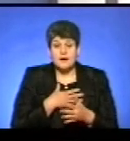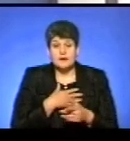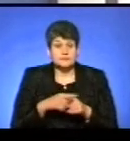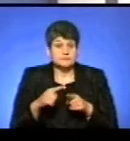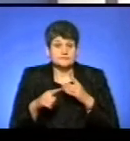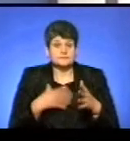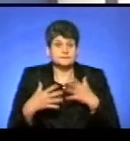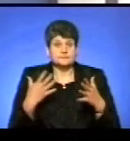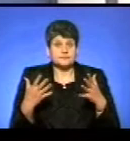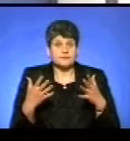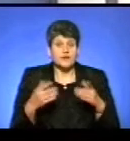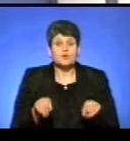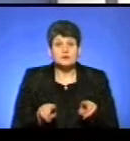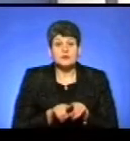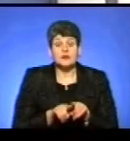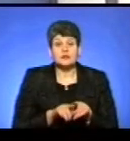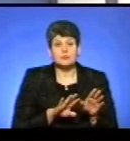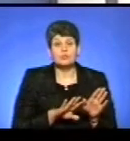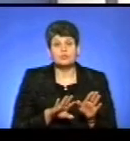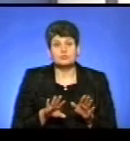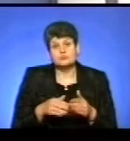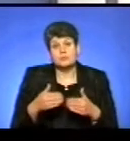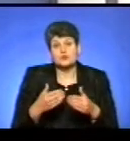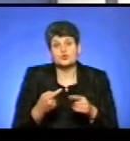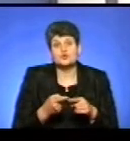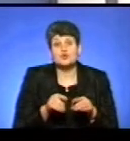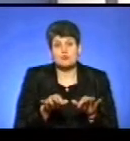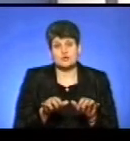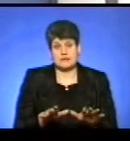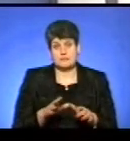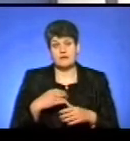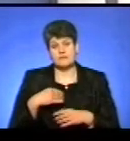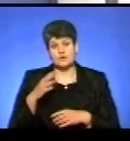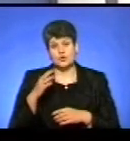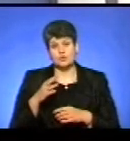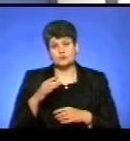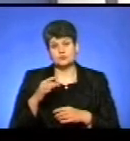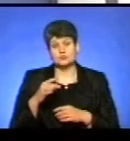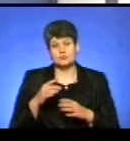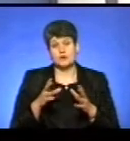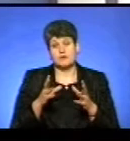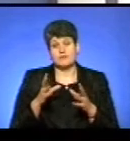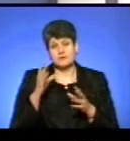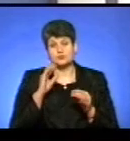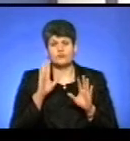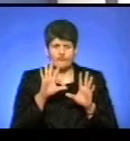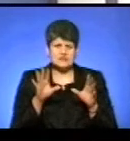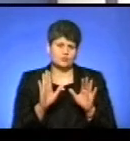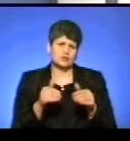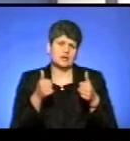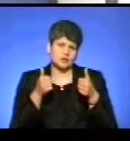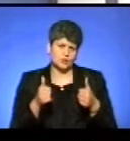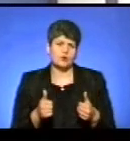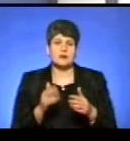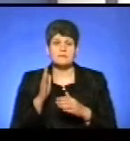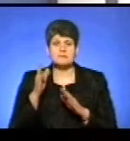так воно десь прийшло, напевно, до цього процесу. Ми все ж таки розраховуємо, що все буде добре, хоча, знову таки,